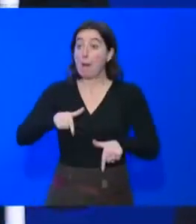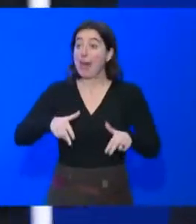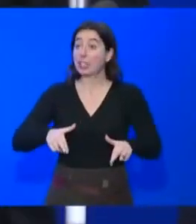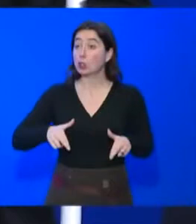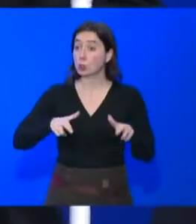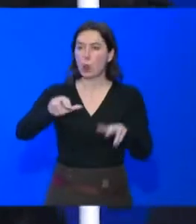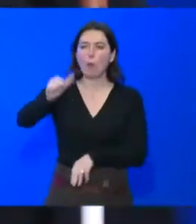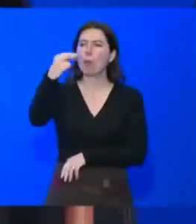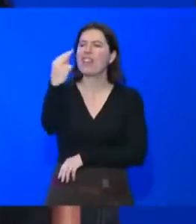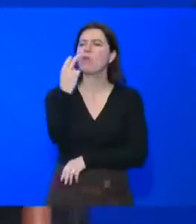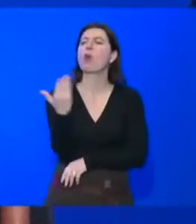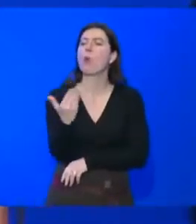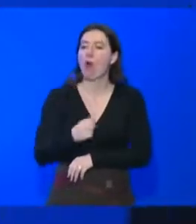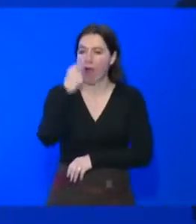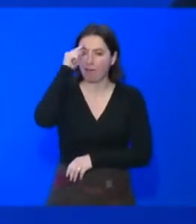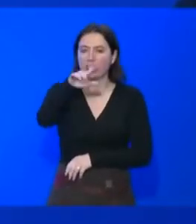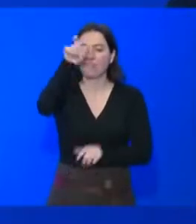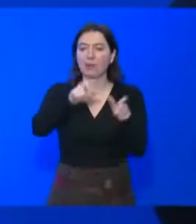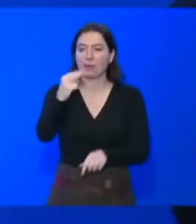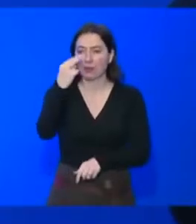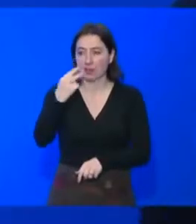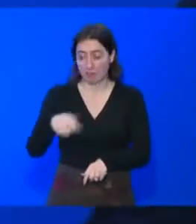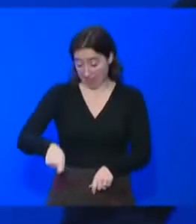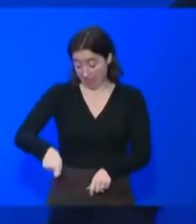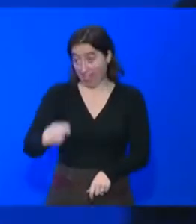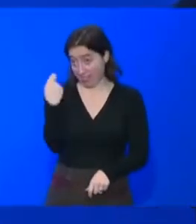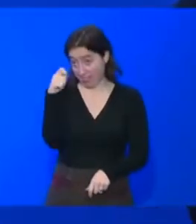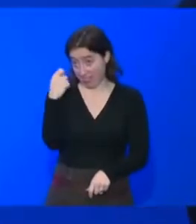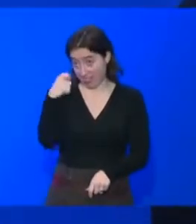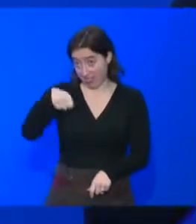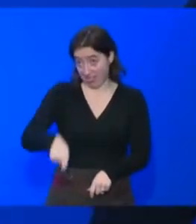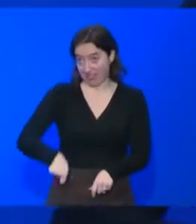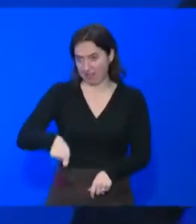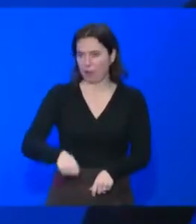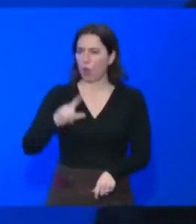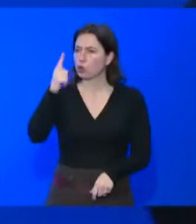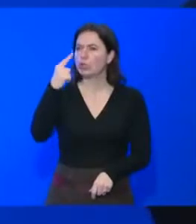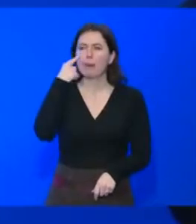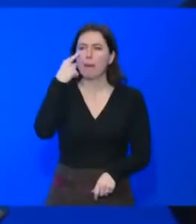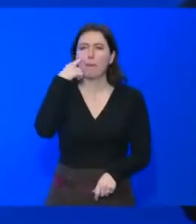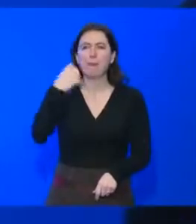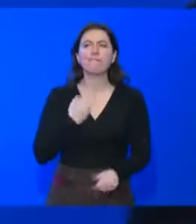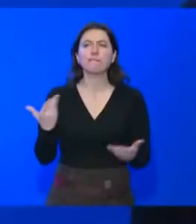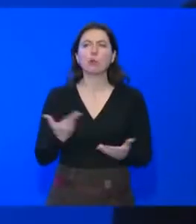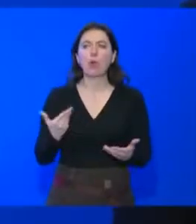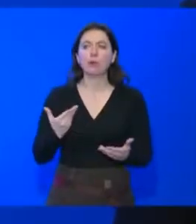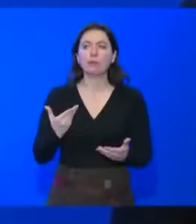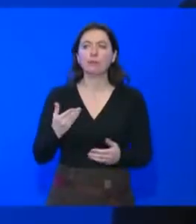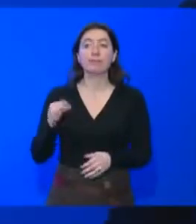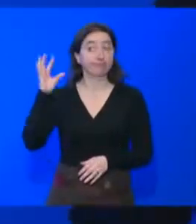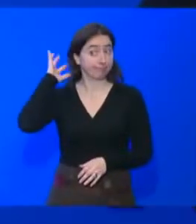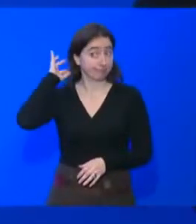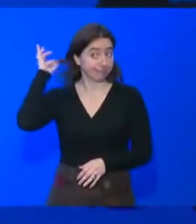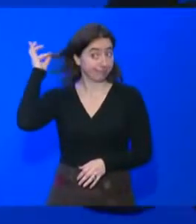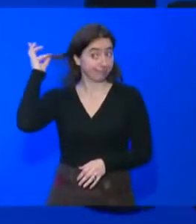voient d'abord ? Selon vous, c'est ma canne, n'est-ce pas ? Après, qu'est-ce qu'ils voient ? Les cheveux.